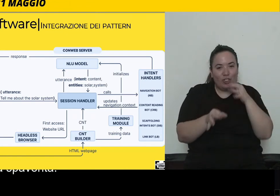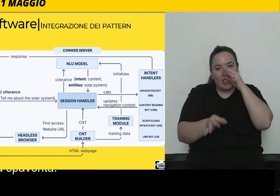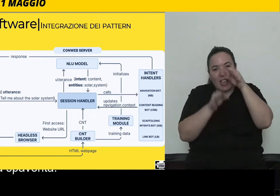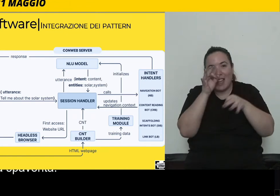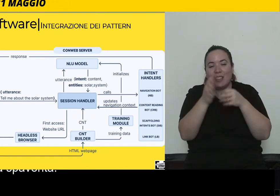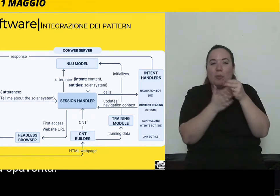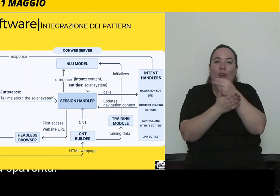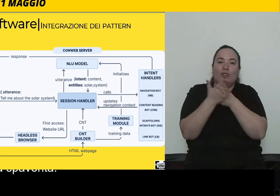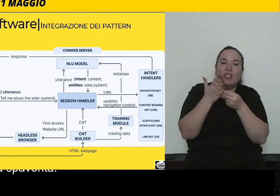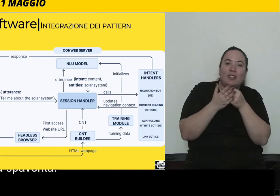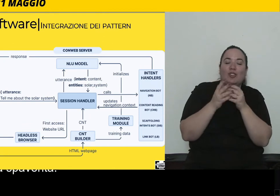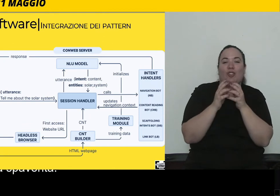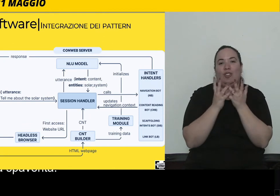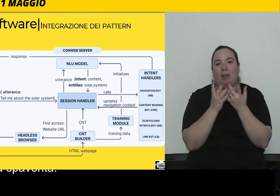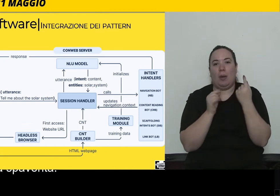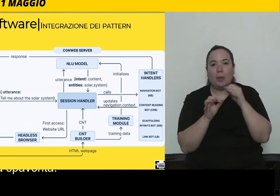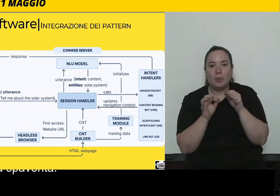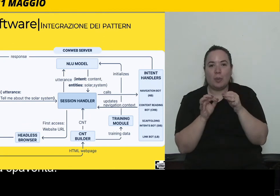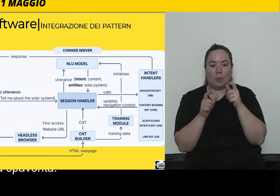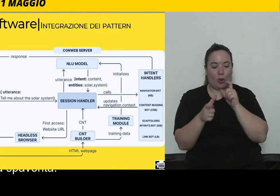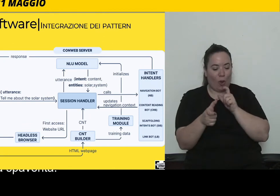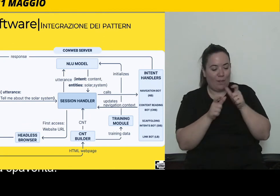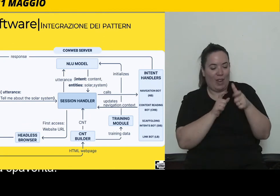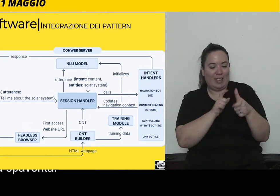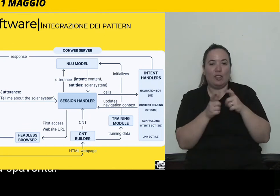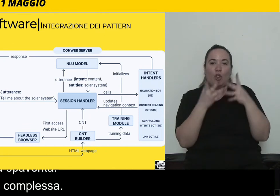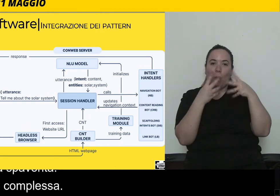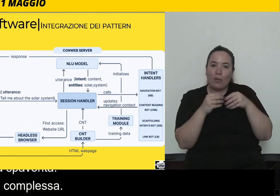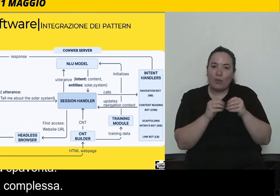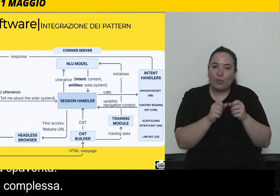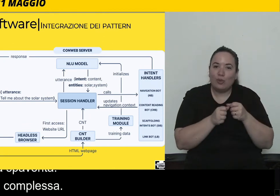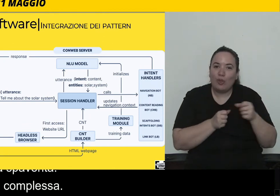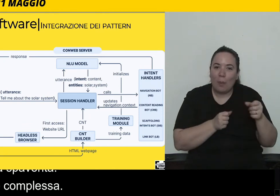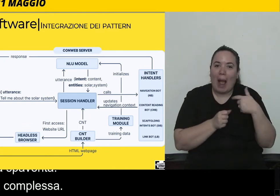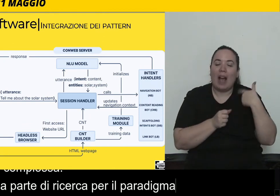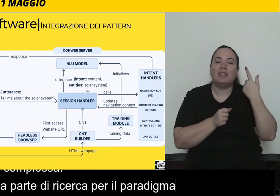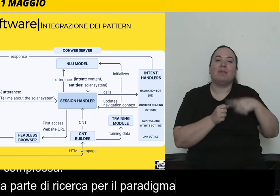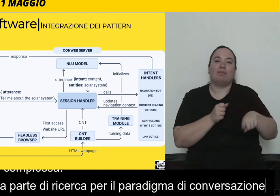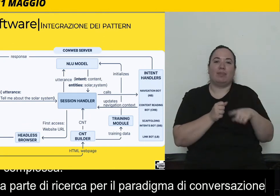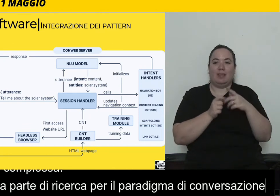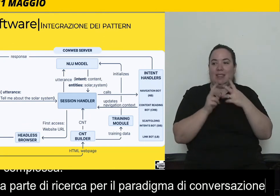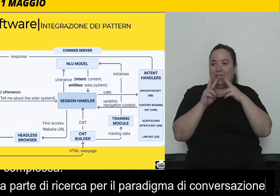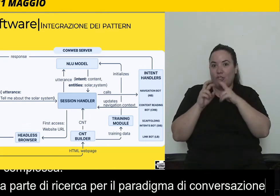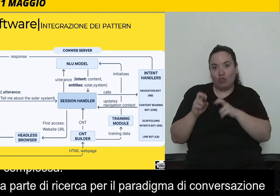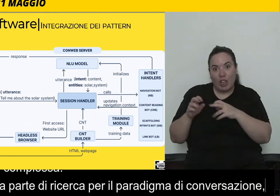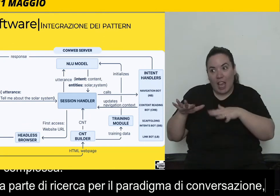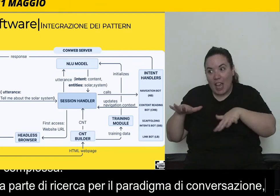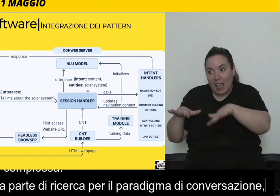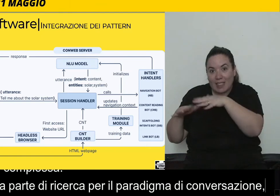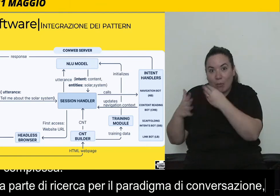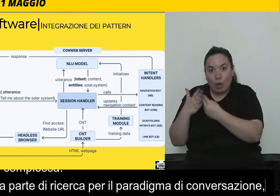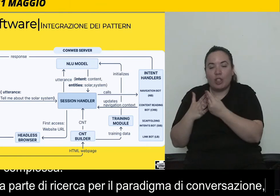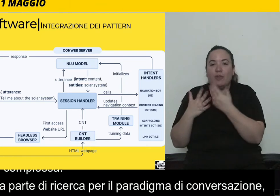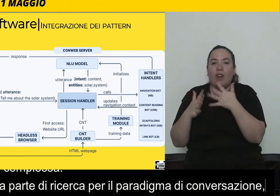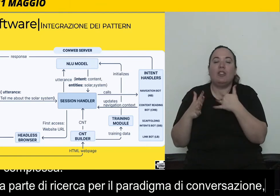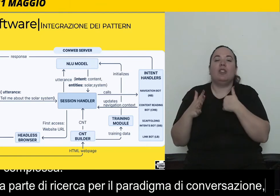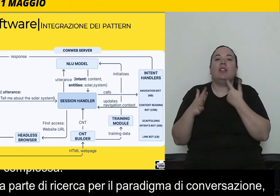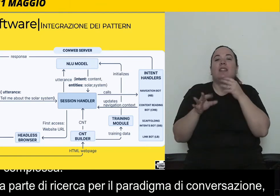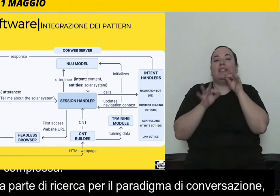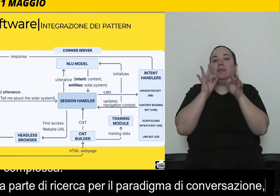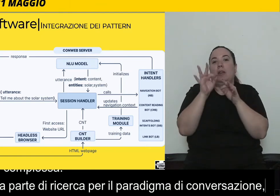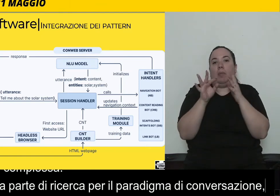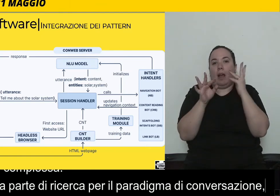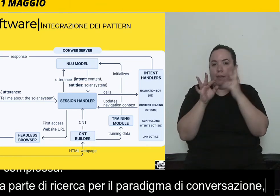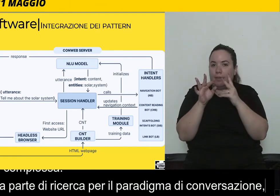la progettazione del paradigma di conversazione, quindi la parte di ricerca con gli utenti, ma c'è tanto lavoro anche dal punto di